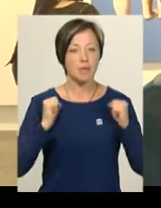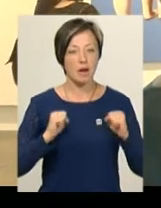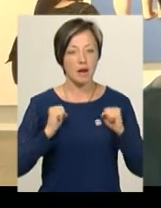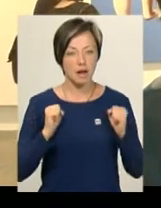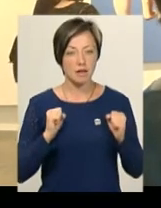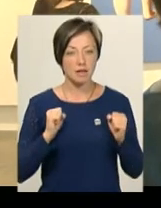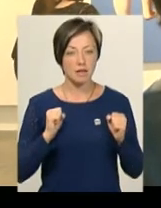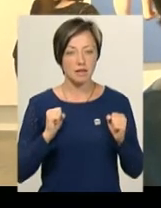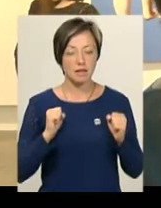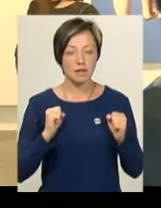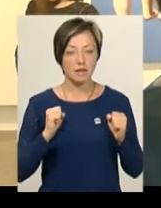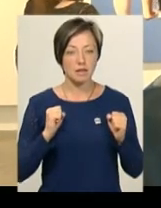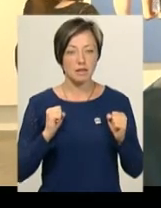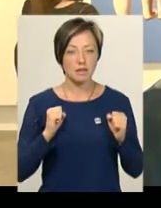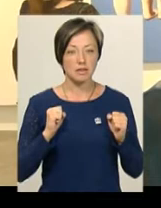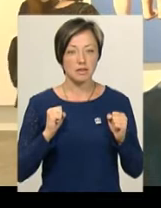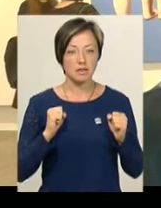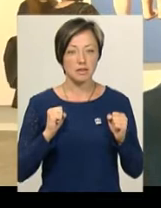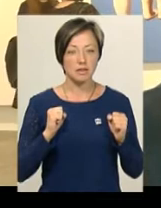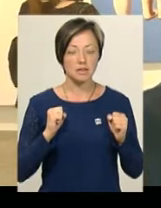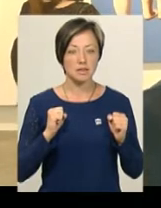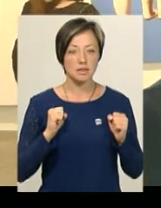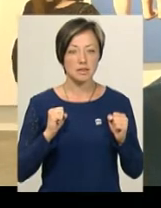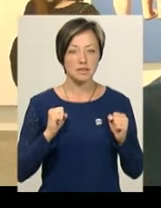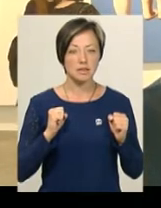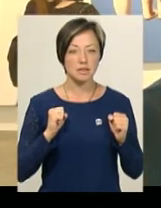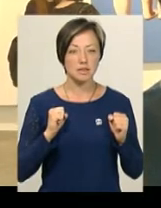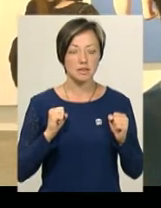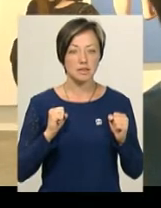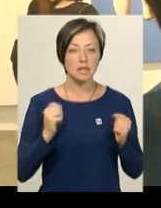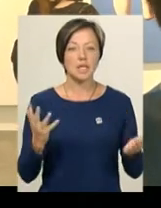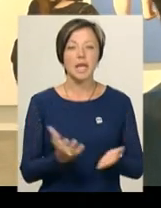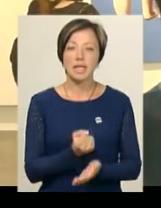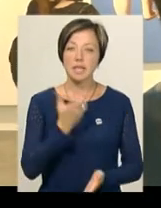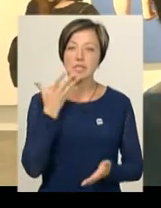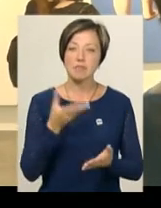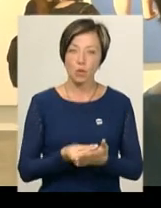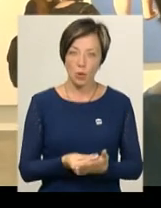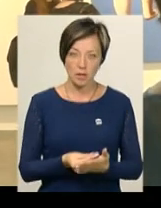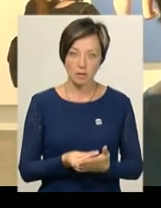віднайти свої